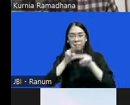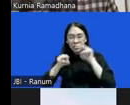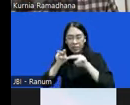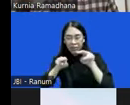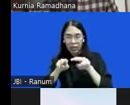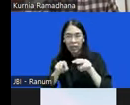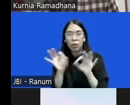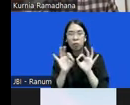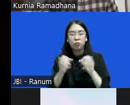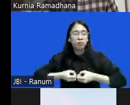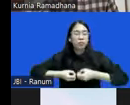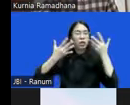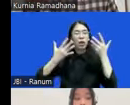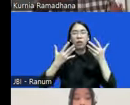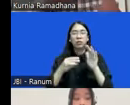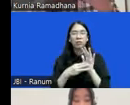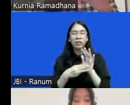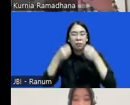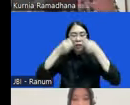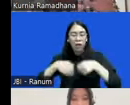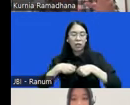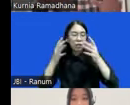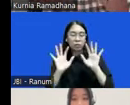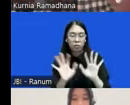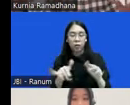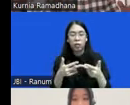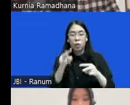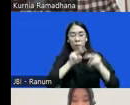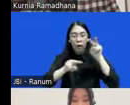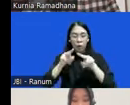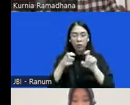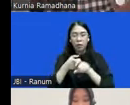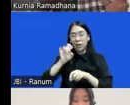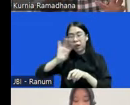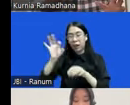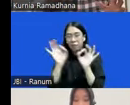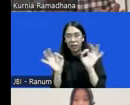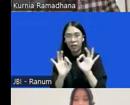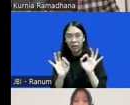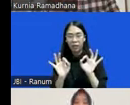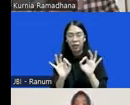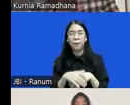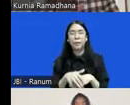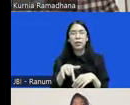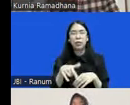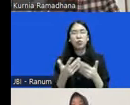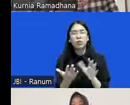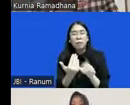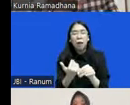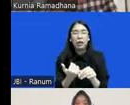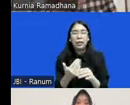jelas peristiwa pidananya, juga pengawasan dari pihak lain itu tidak ada. Dan ini kembali